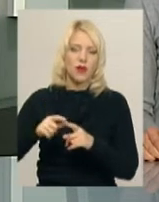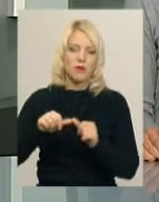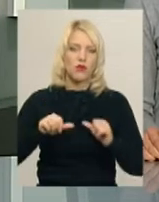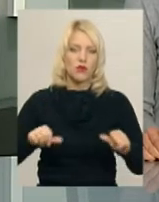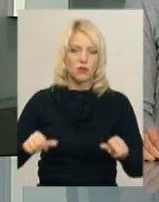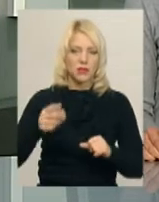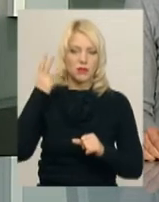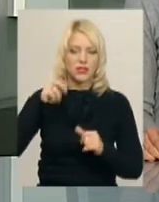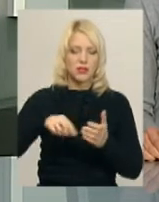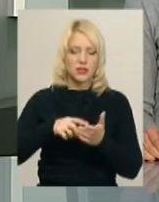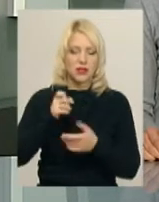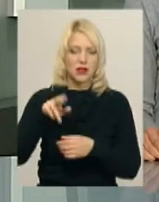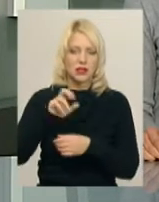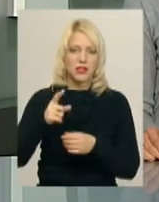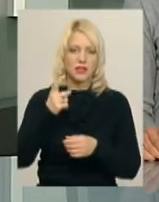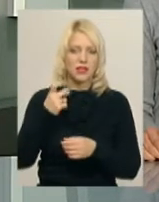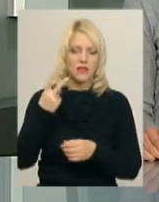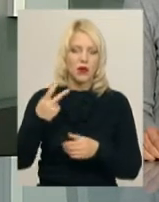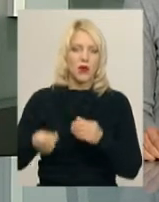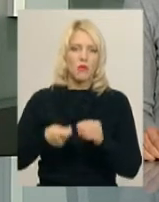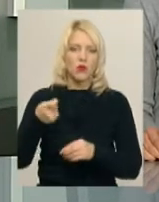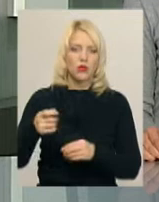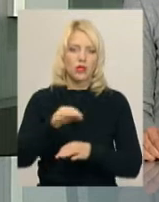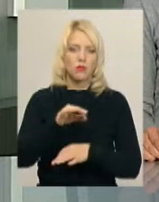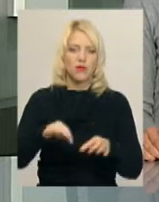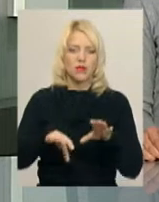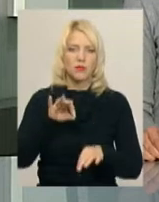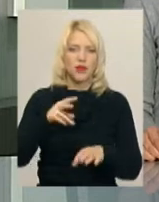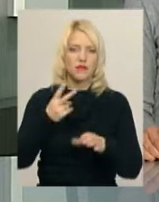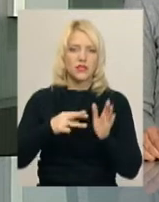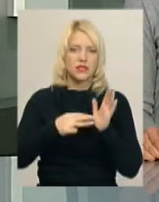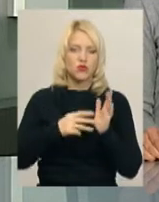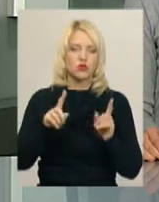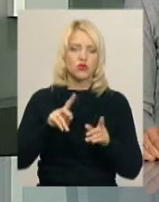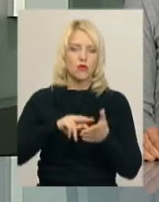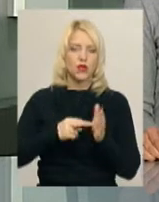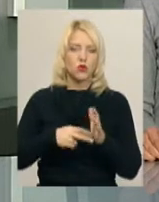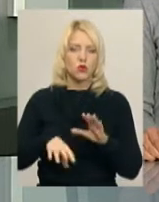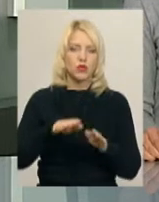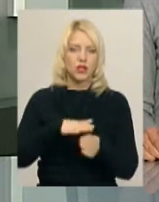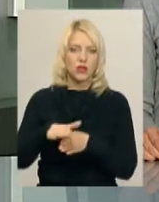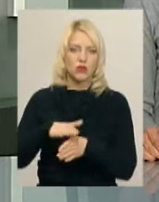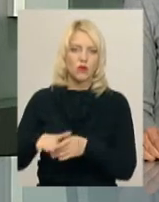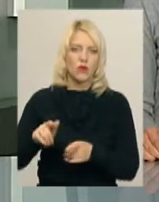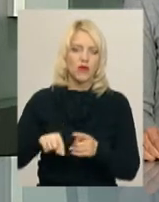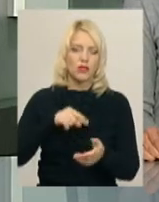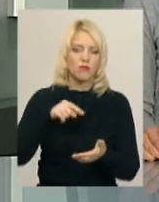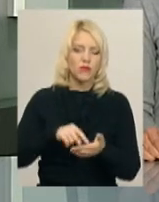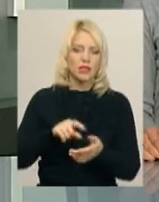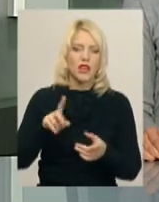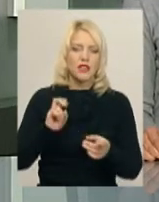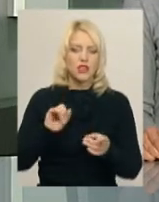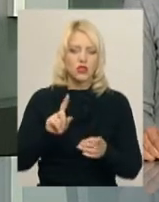Хмельницькій міській раді із 102 поданих проєктів відібрали 28. Що планують реалізувати у місті та на що витратили кошти